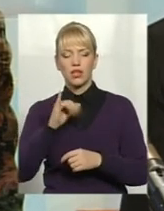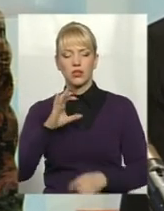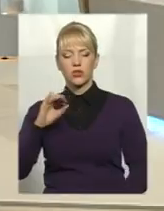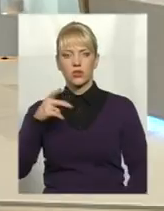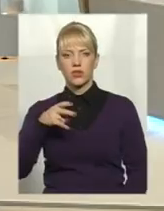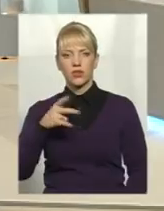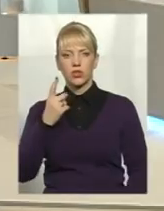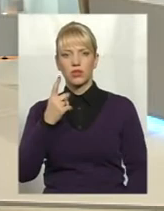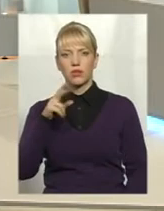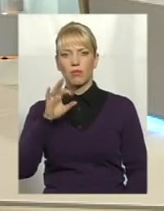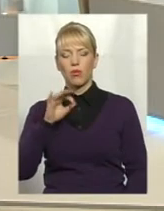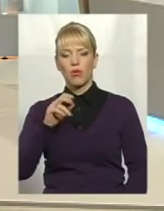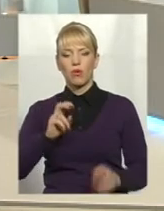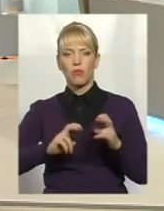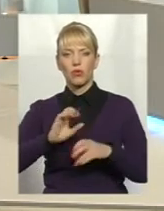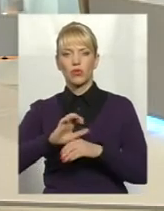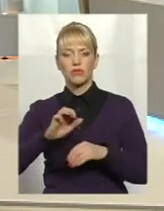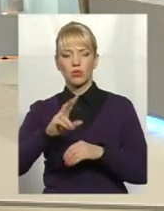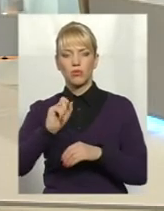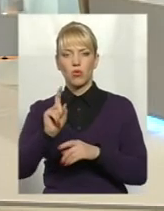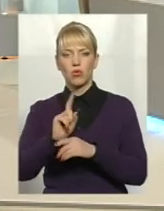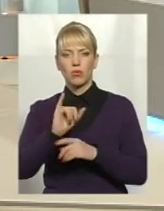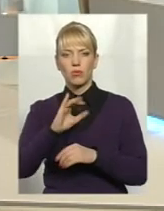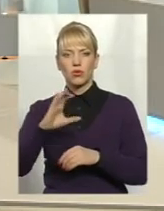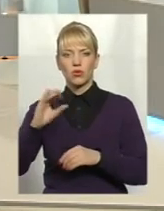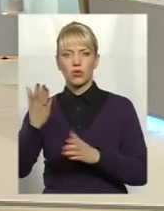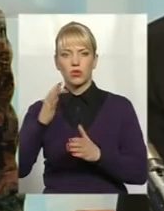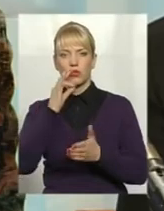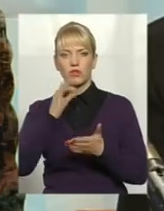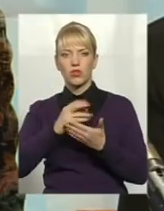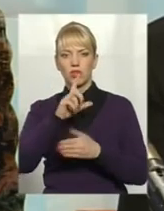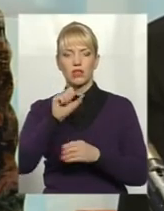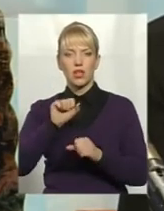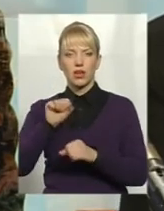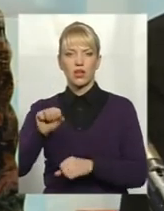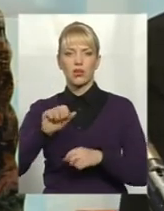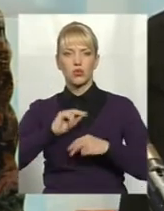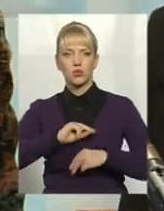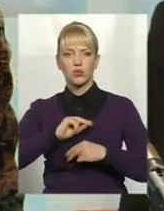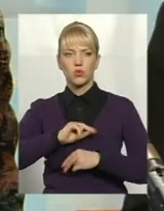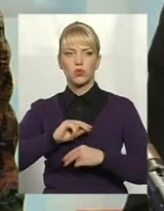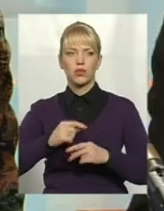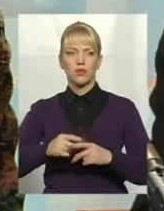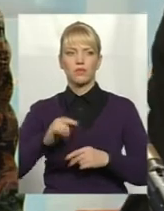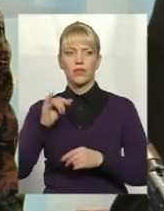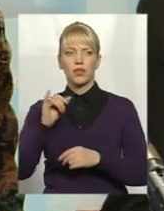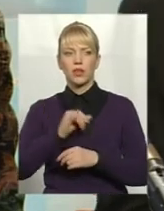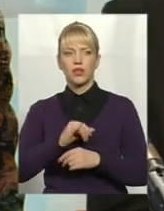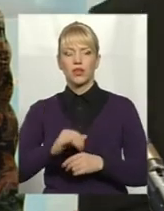производстві, по нормам ІСО, які відповідають за охорону труда, і по нормам ІСО, які